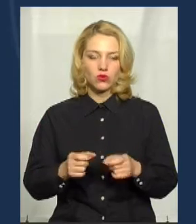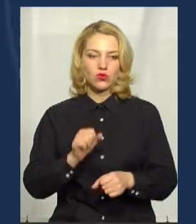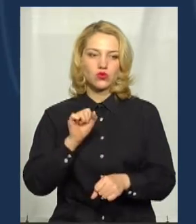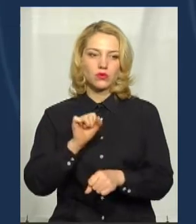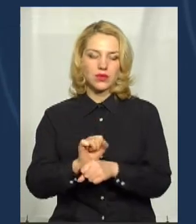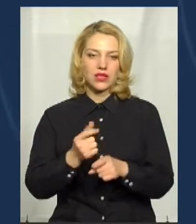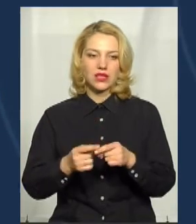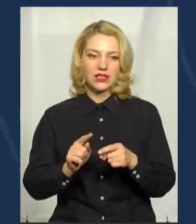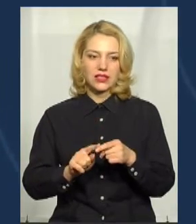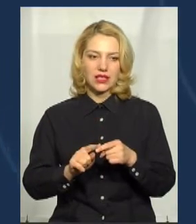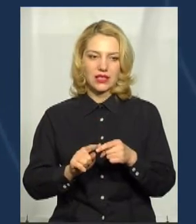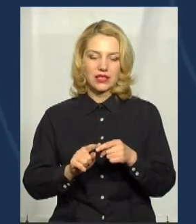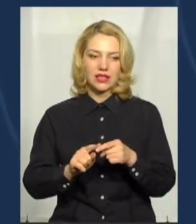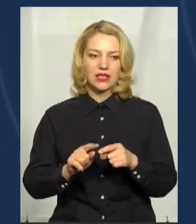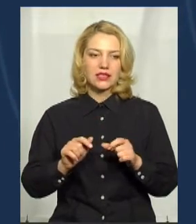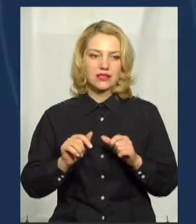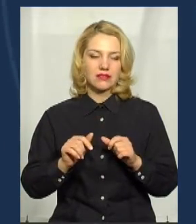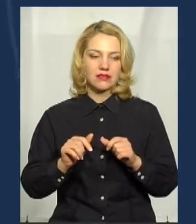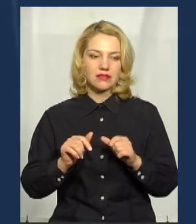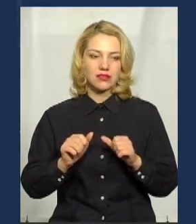захід.